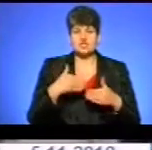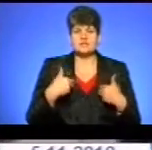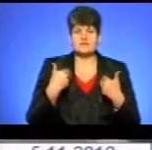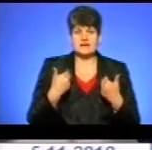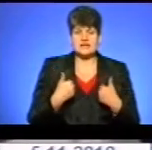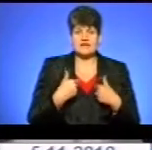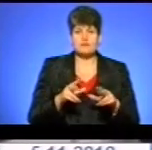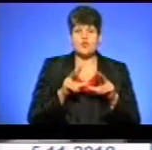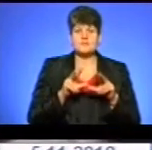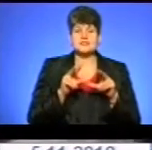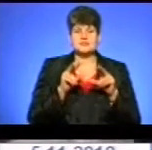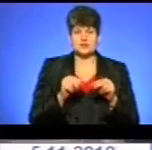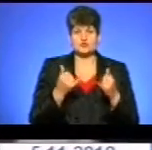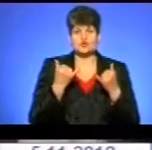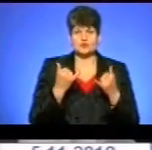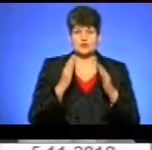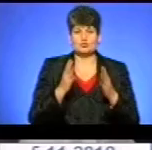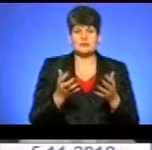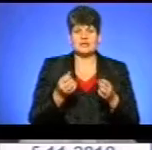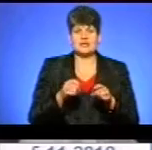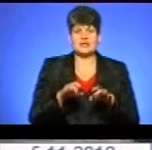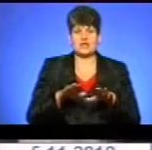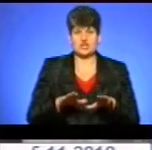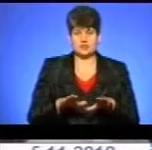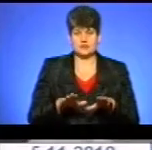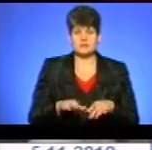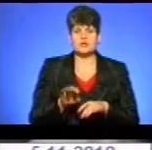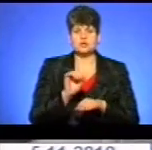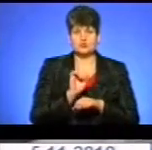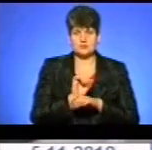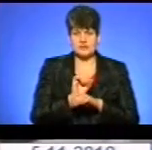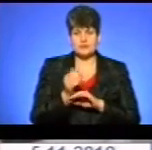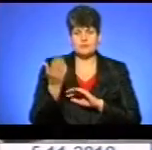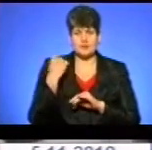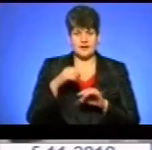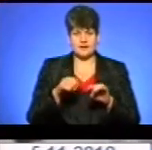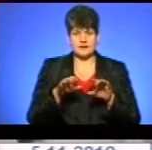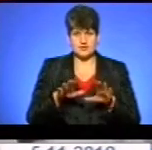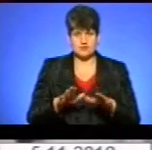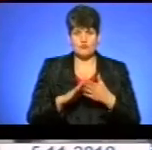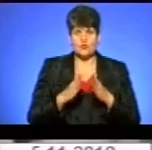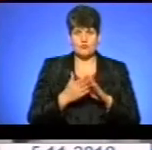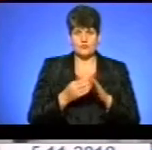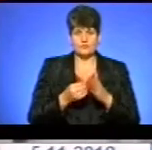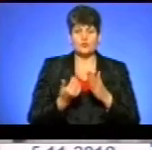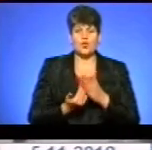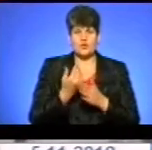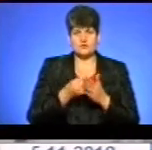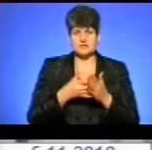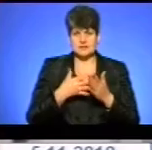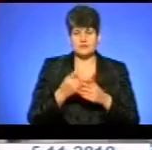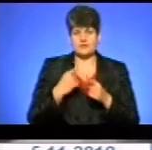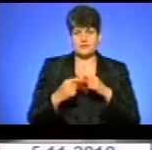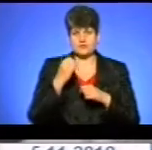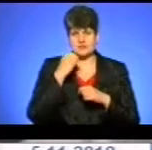я вам обіцяю, що сьогодні буде прийнято рішення, призупинити попереднє рішення з помови в тарифах і буде ввернено до старого